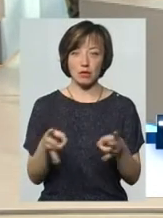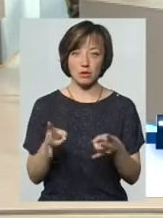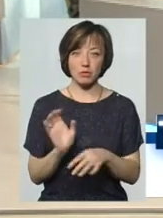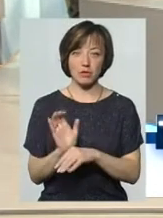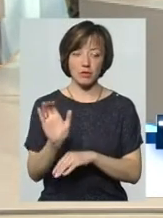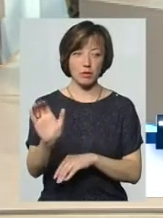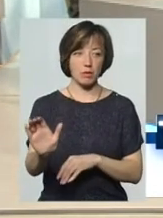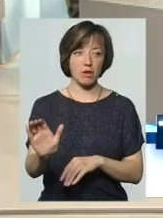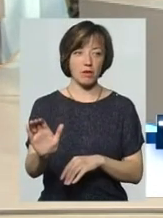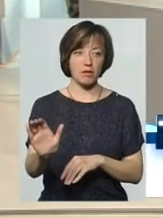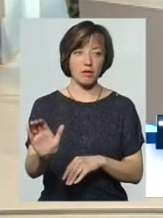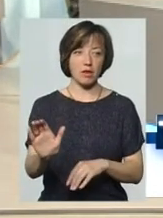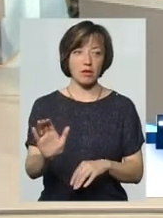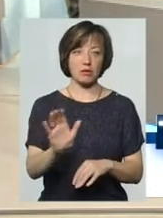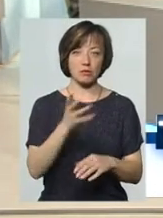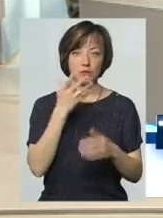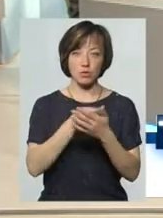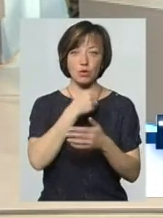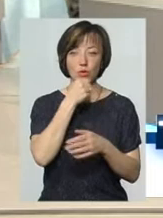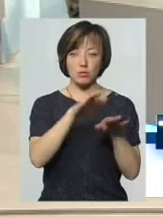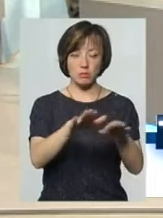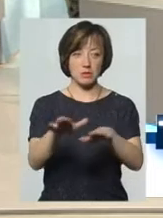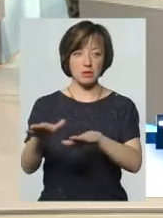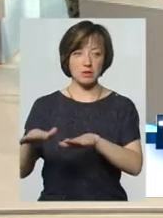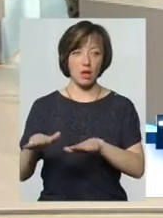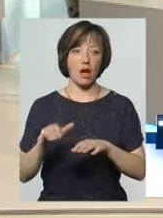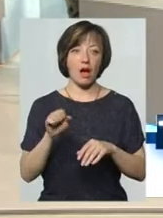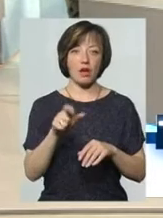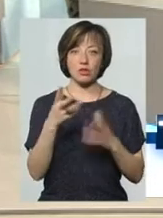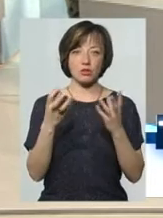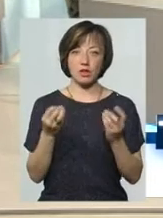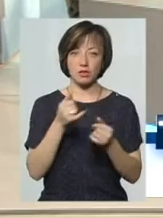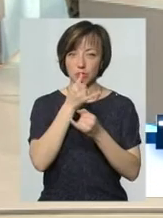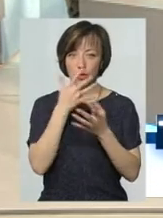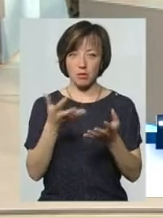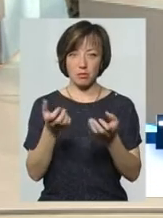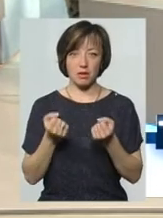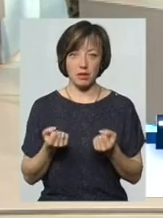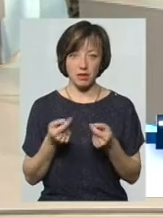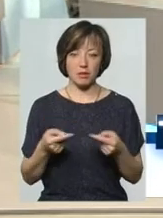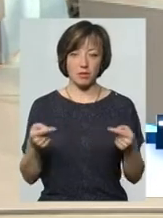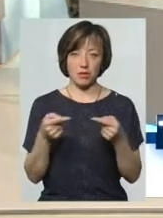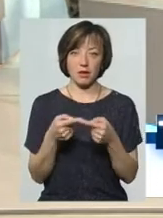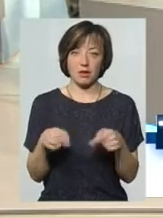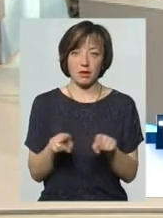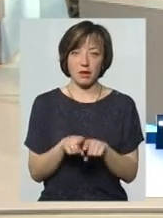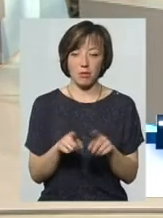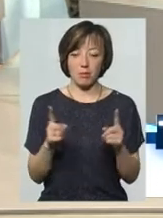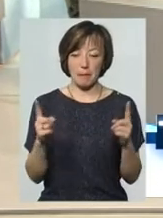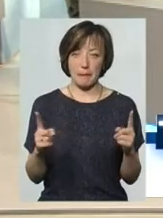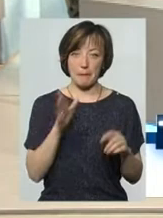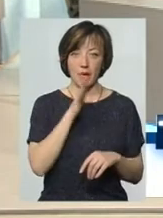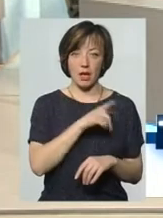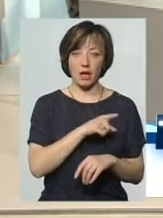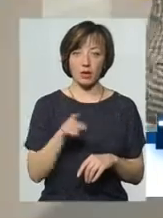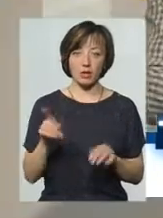відправили по поліклінікам дорослим в цій ПМСД, а там їх ще не змогли прийняти. відповідно, був певний момент, коли